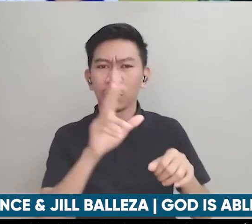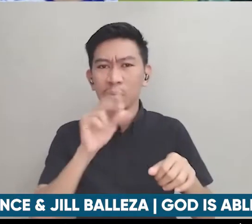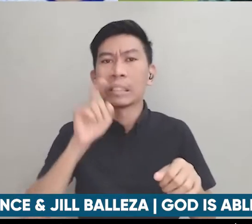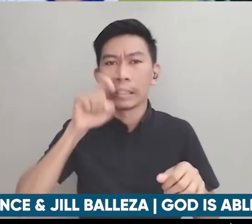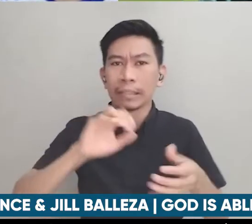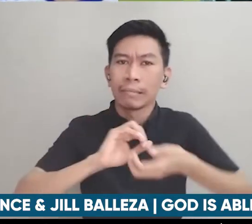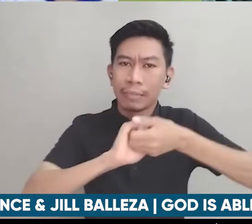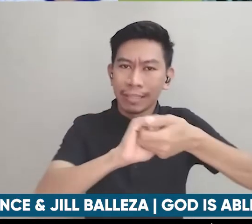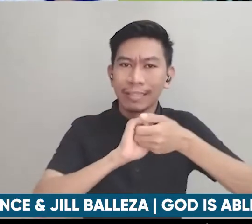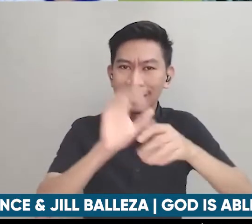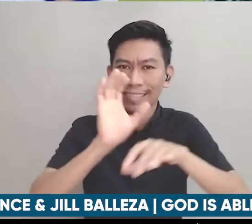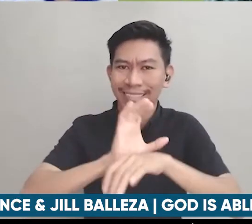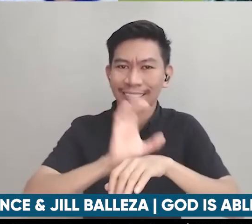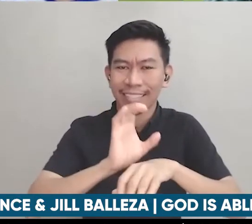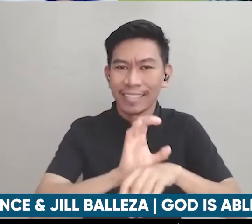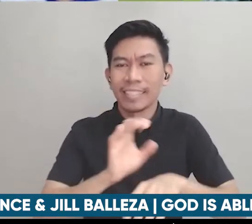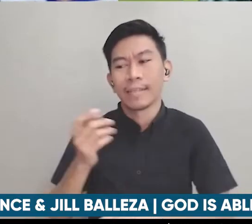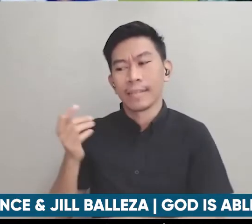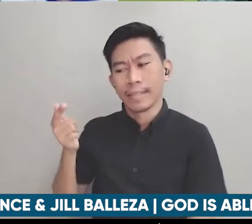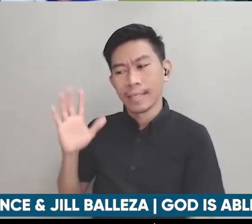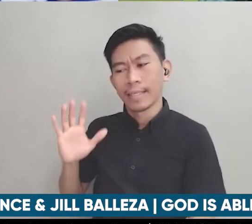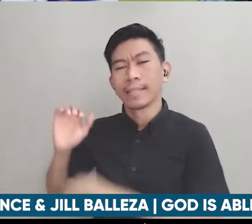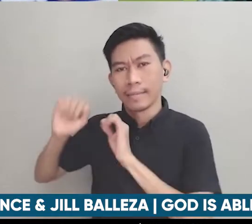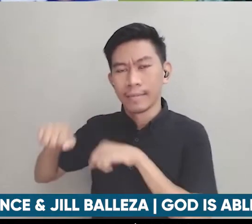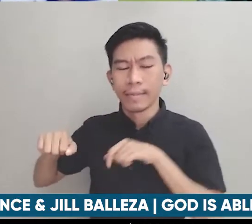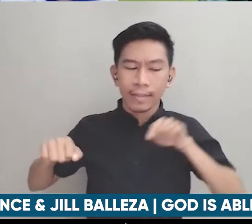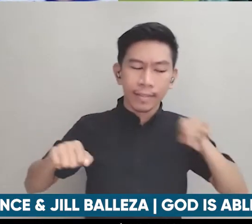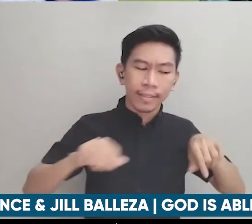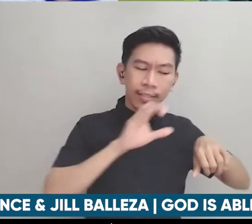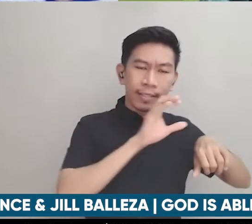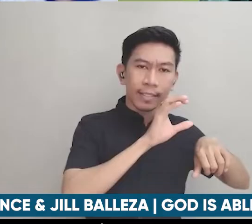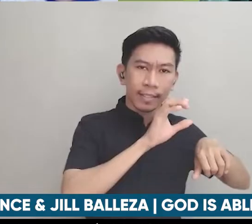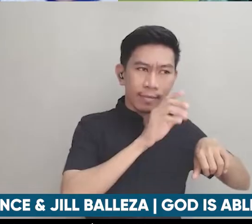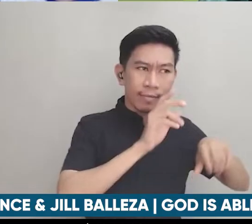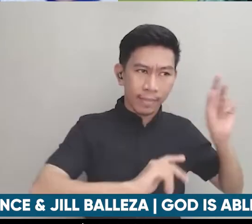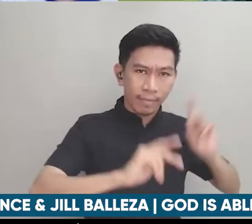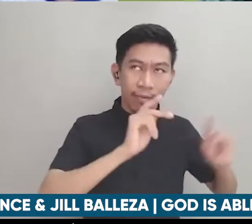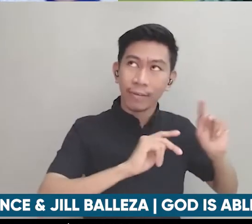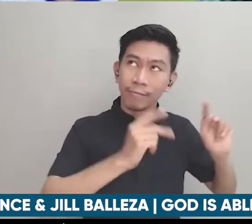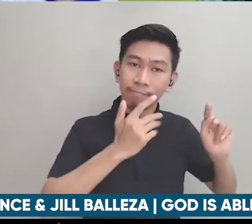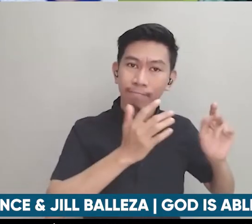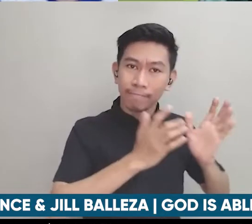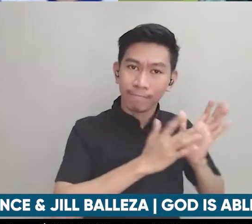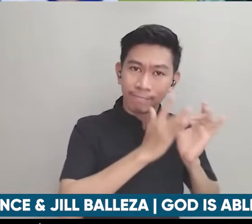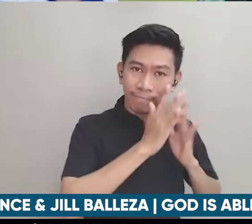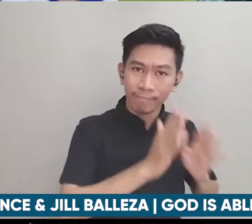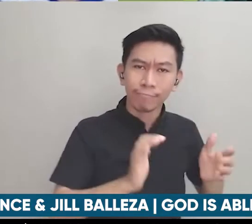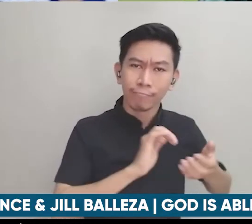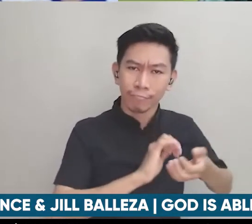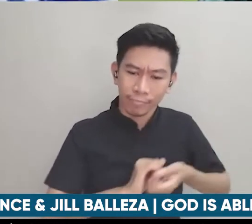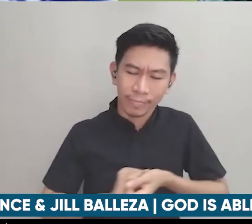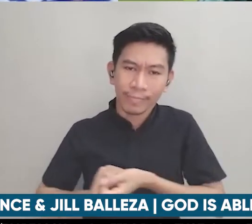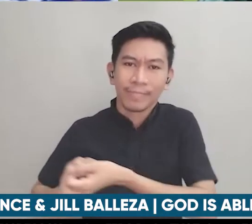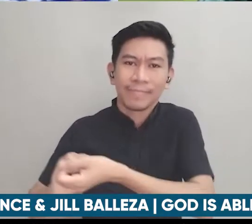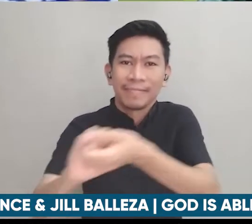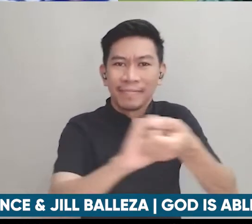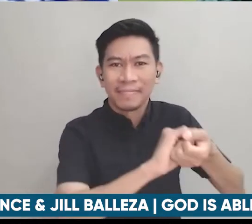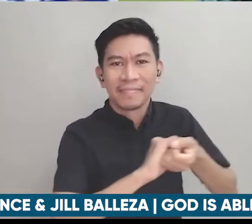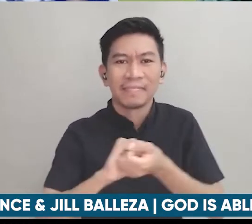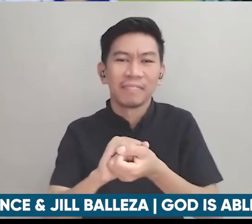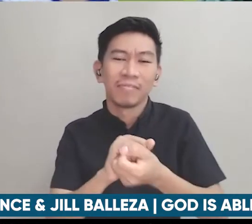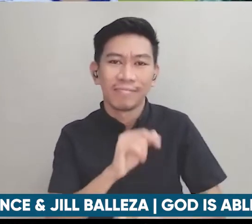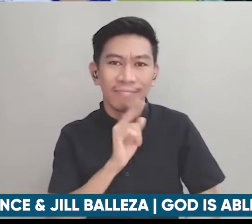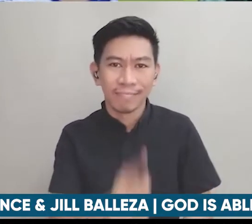tayo papasok God is able plus the church of the Lord one body talagang in the front line kasi hindi naman itong ministry na ito hindi lang pang